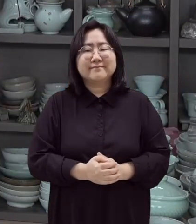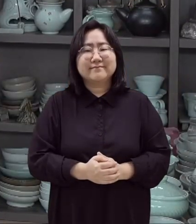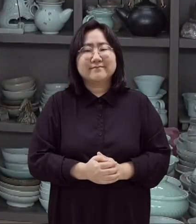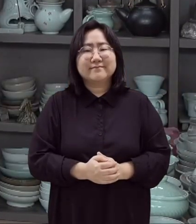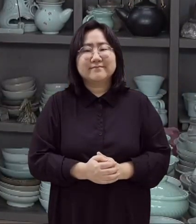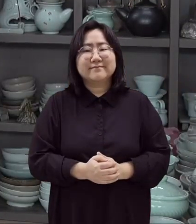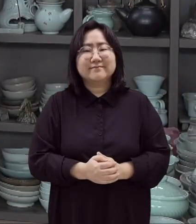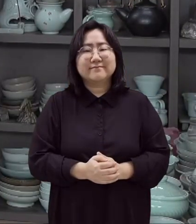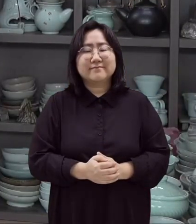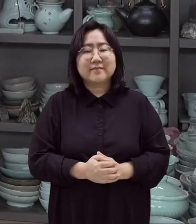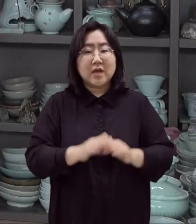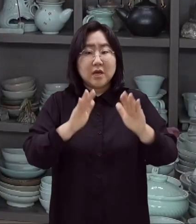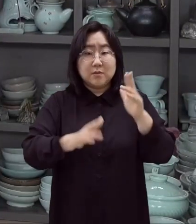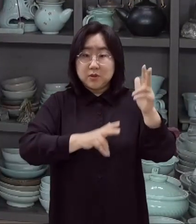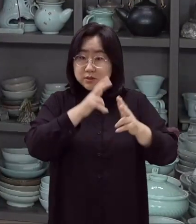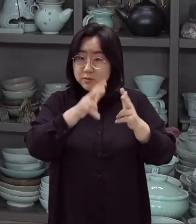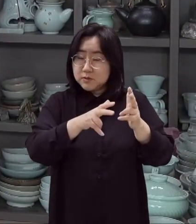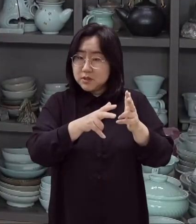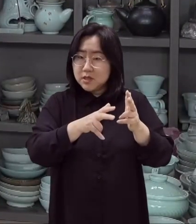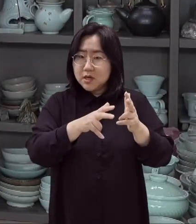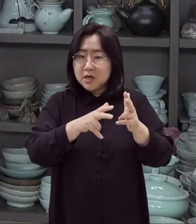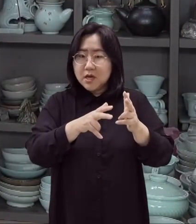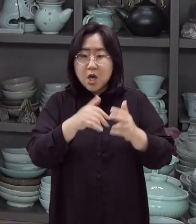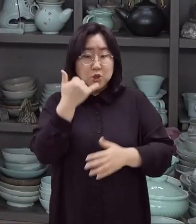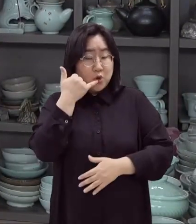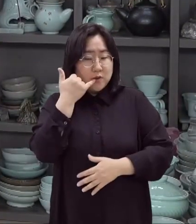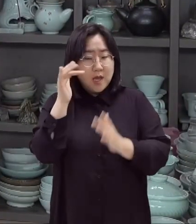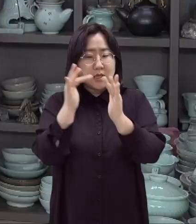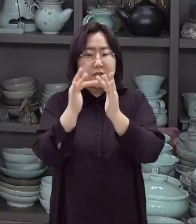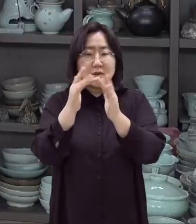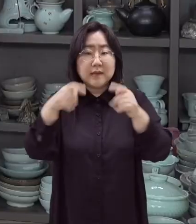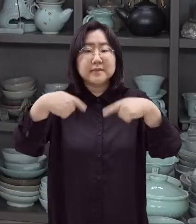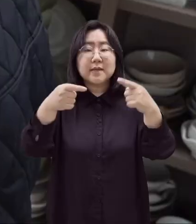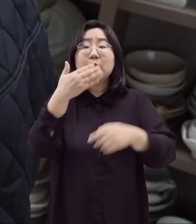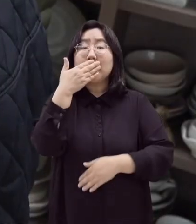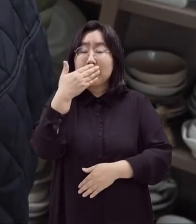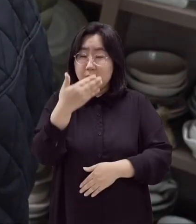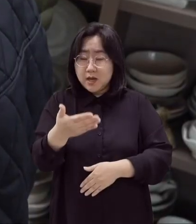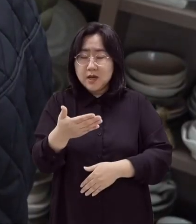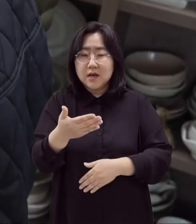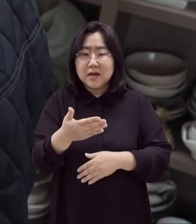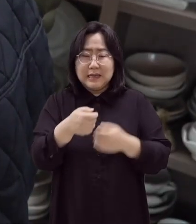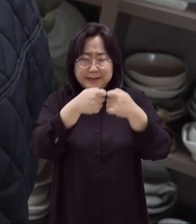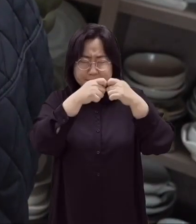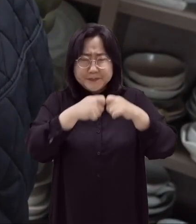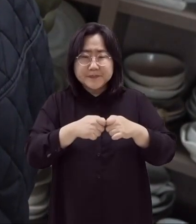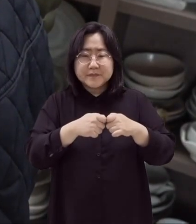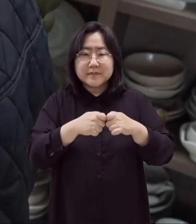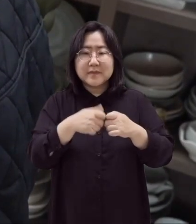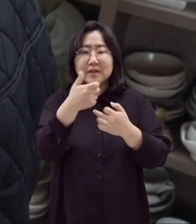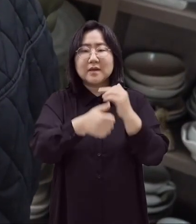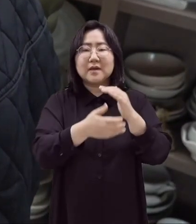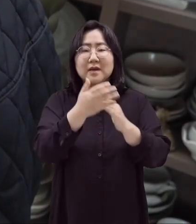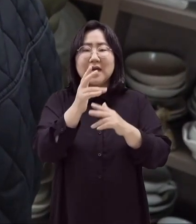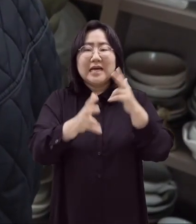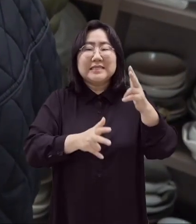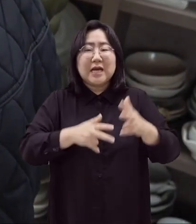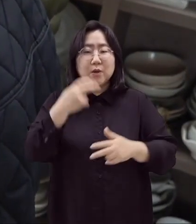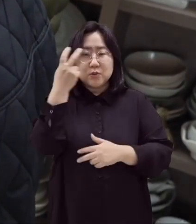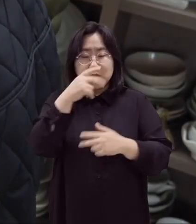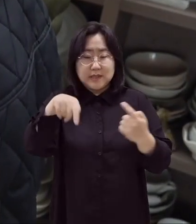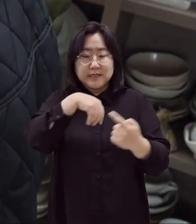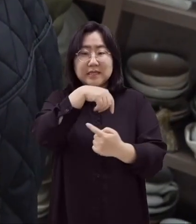이번 사업체 조사는 전화나 인터넷으로도 참여할 수 있고 자세한 사항은 서귀포시 사업체 조사